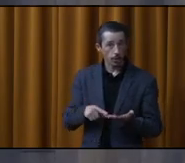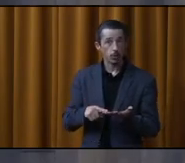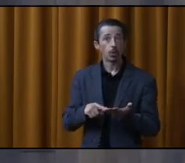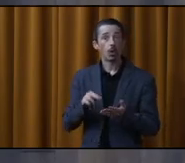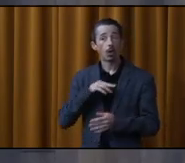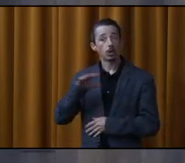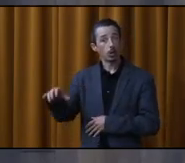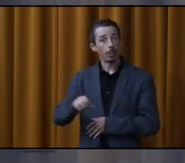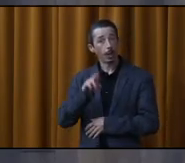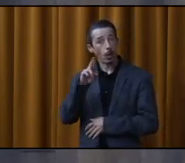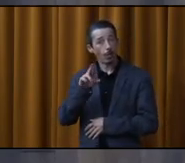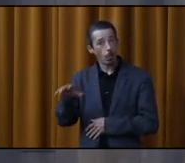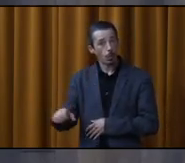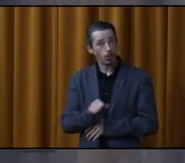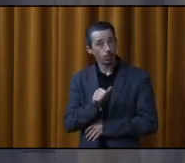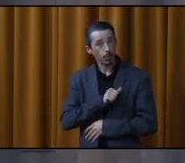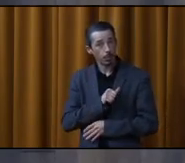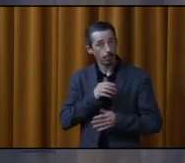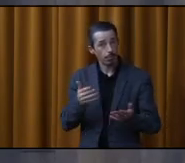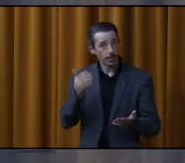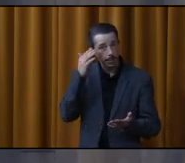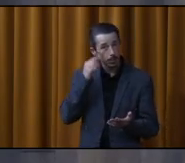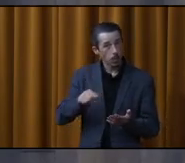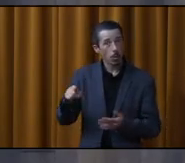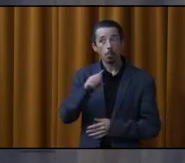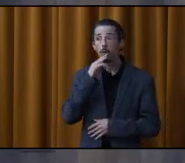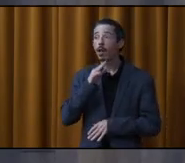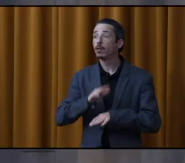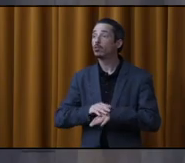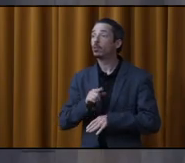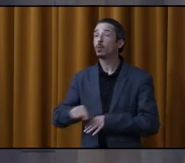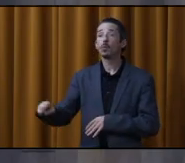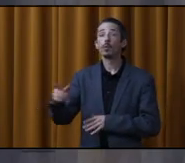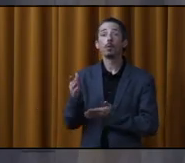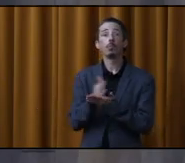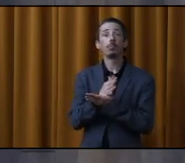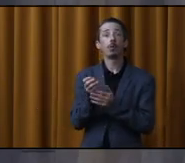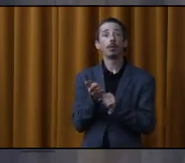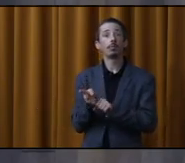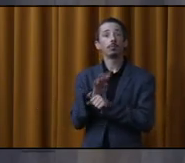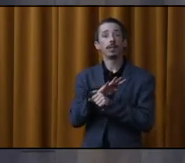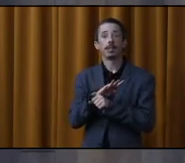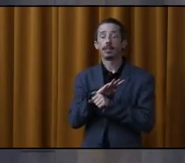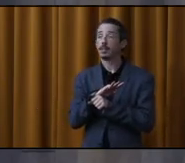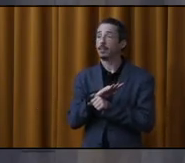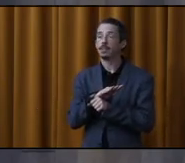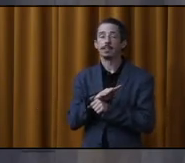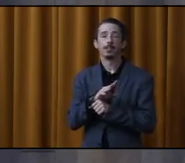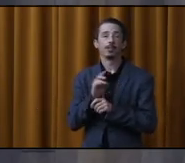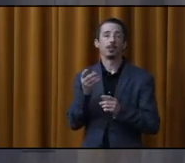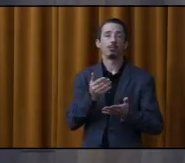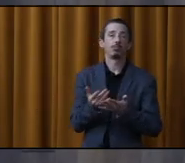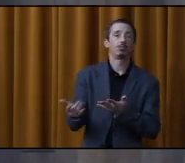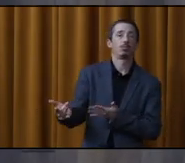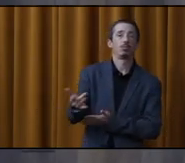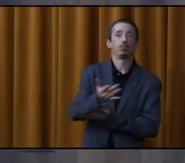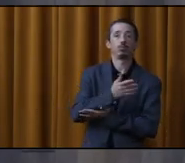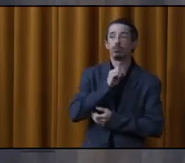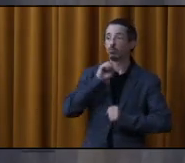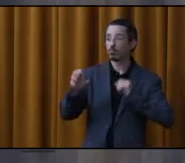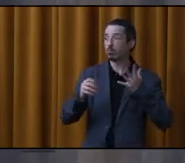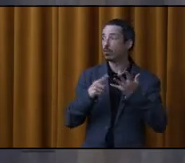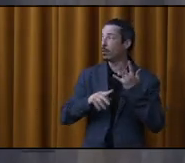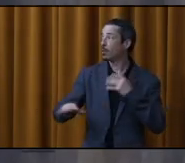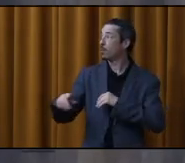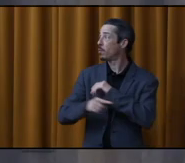refuge. Je sais très bien qu'est-ce que c'est. Vous parlez tantôt de la période de pandémie, je sais qu'est-ce que c'est. J'étais dans mon érabillère